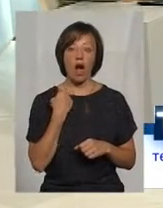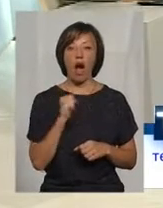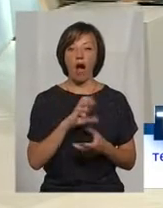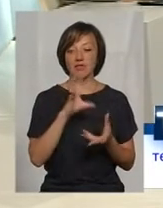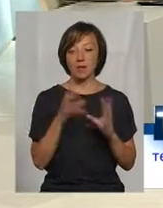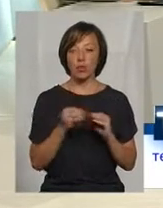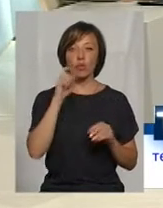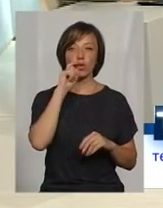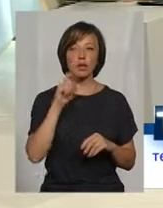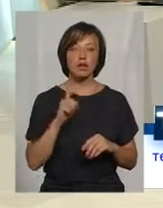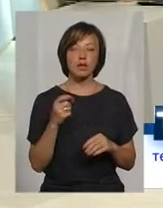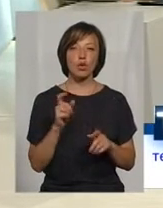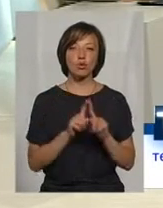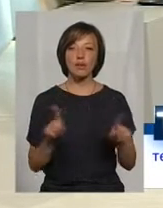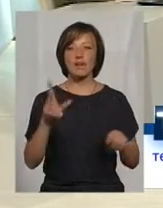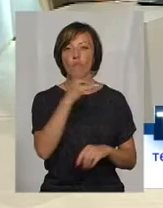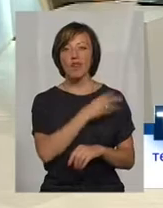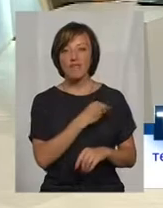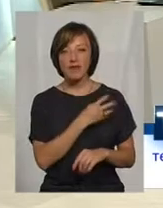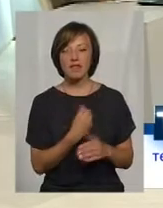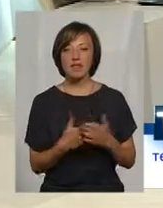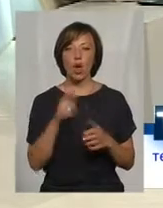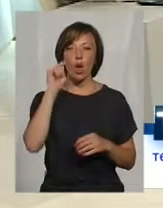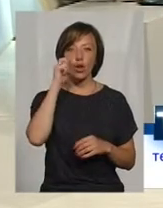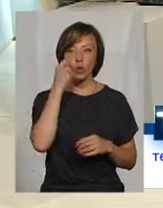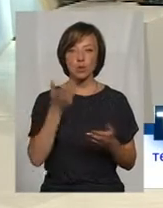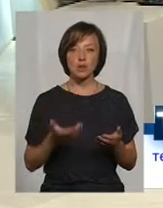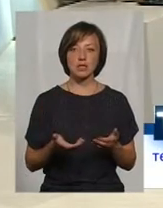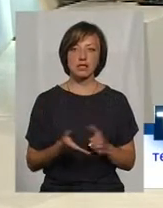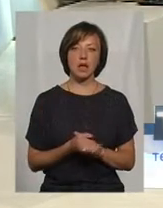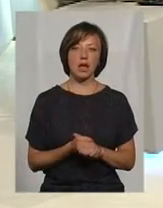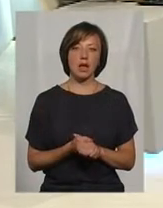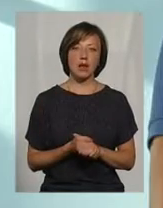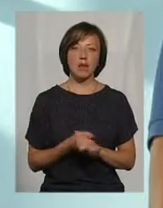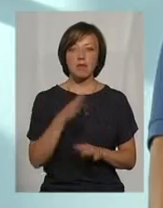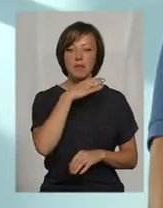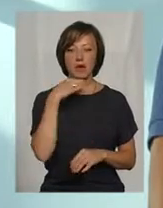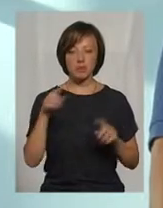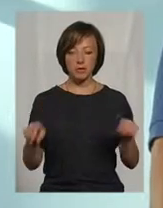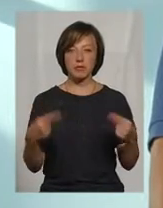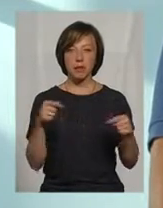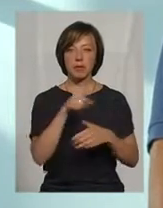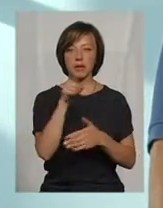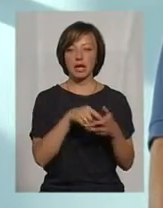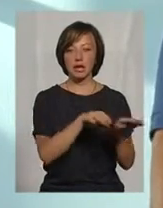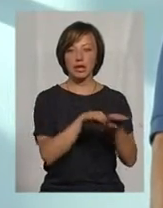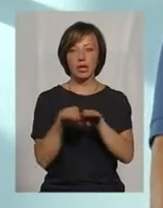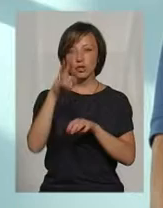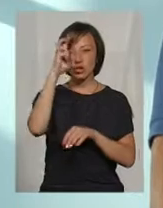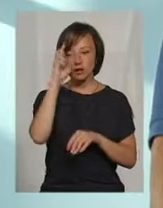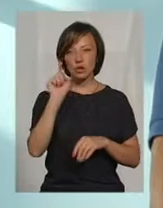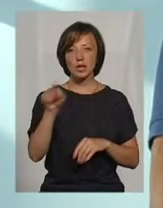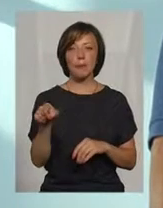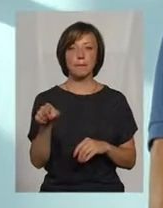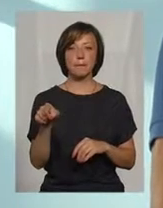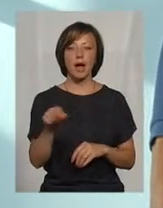по Україні, зобливо Львів, Луцк, ми піднімали дуже питання на рівні держави, що там